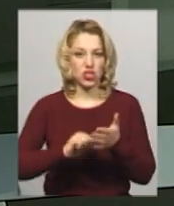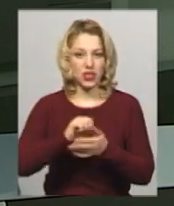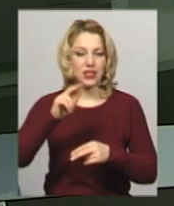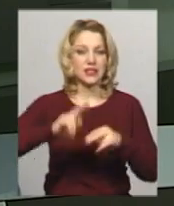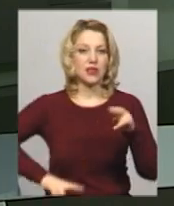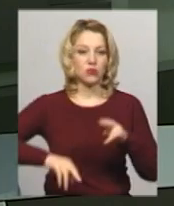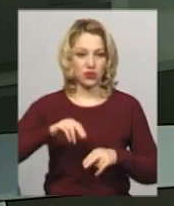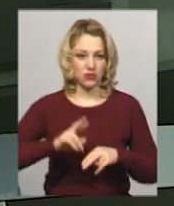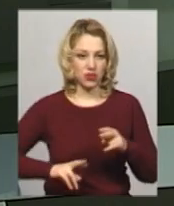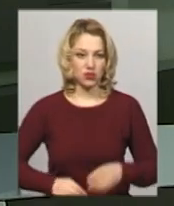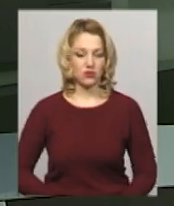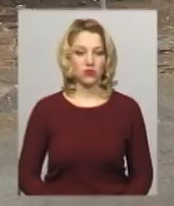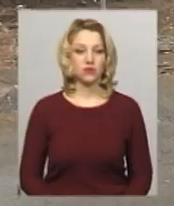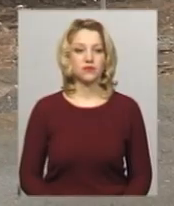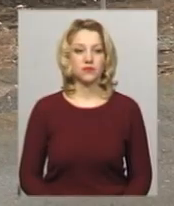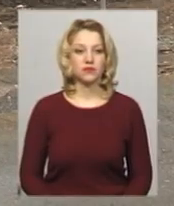дізнавалася Анастасія Олексюк.